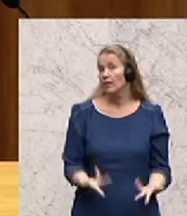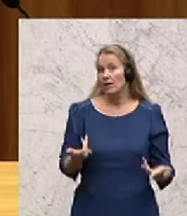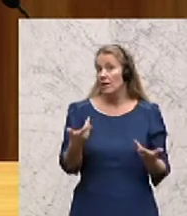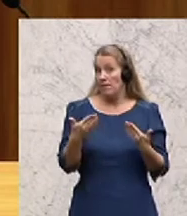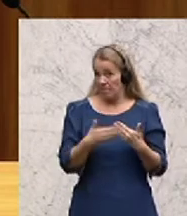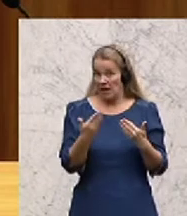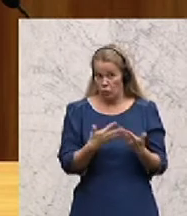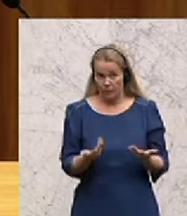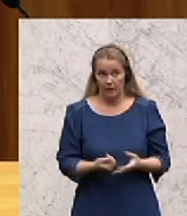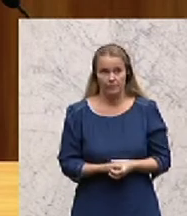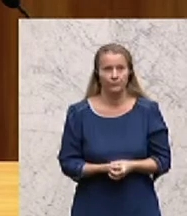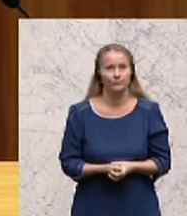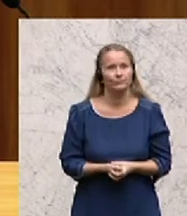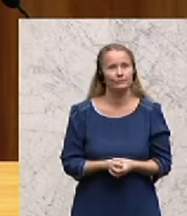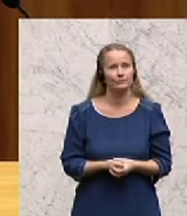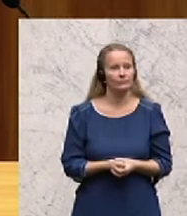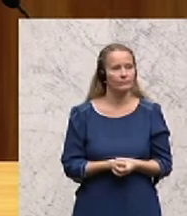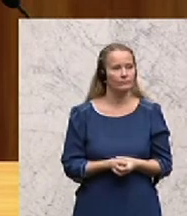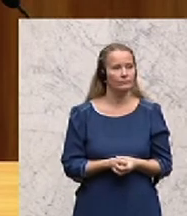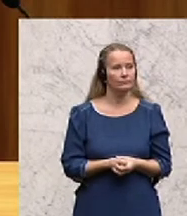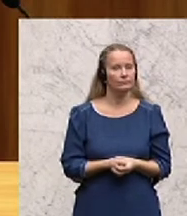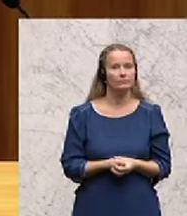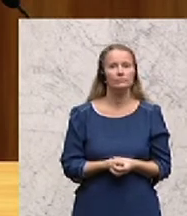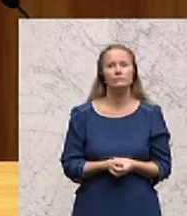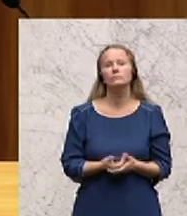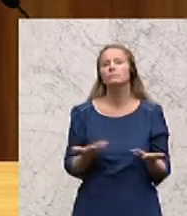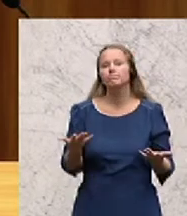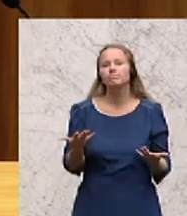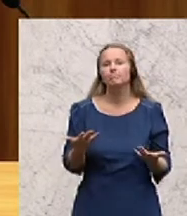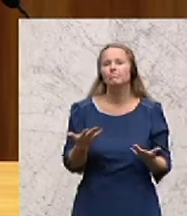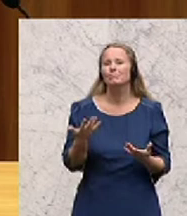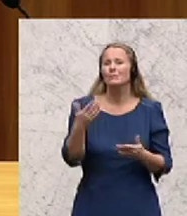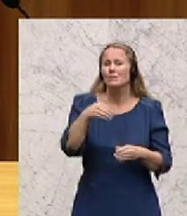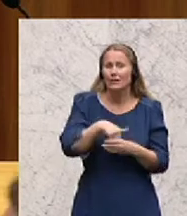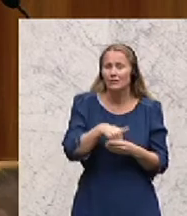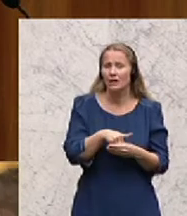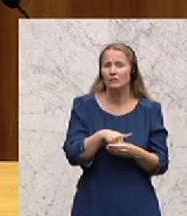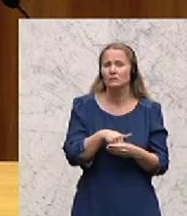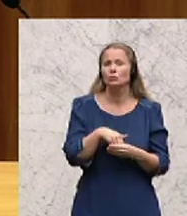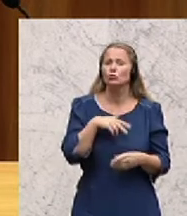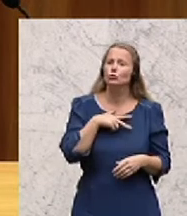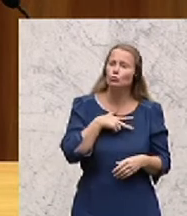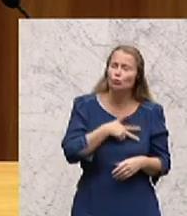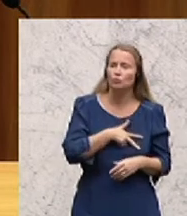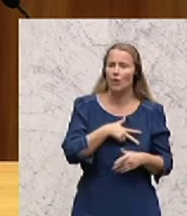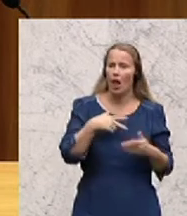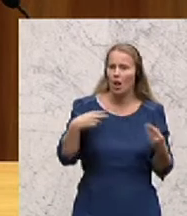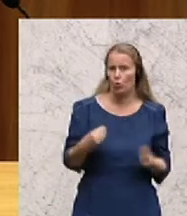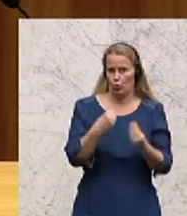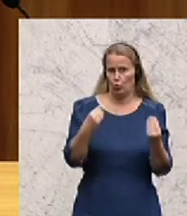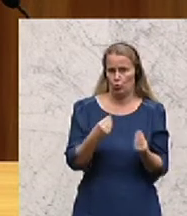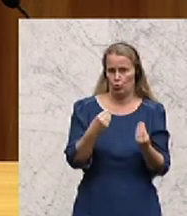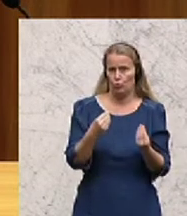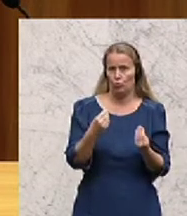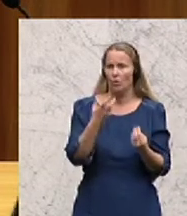Beispiel, es geht darum, dass man aus sozialen Gründen eine